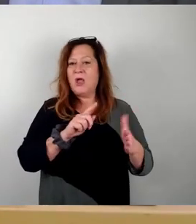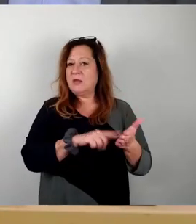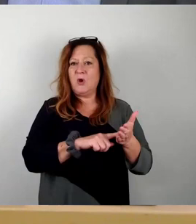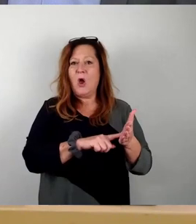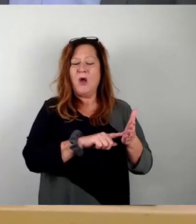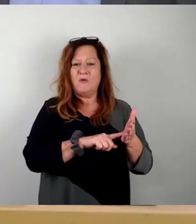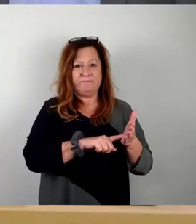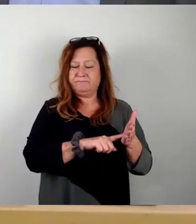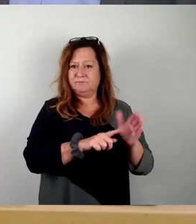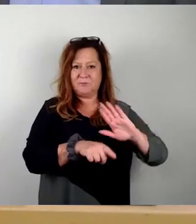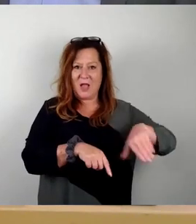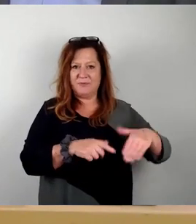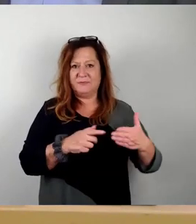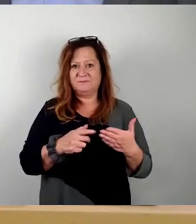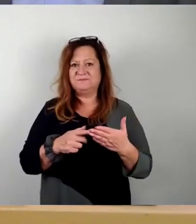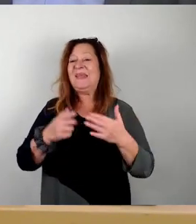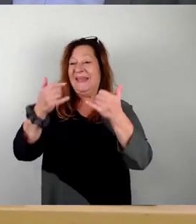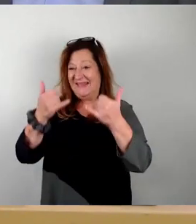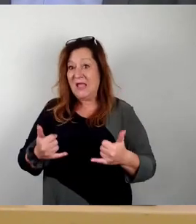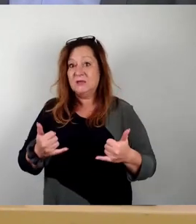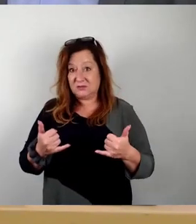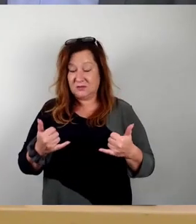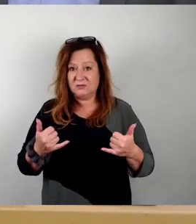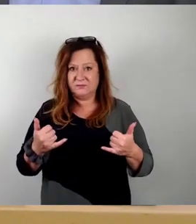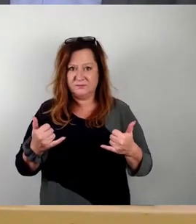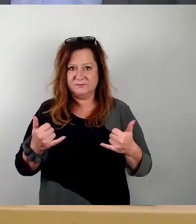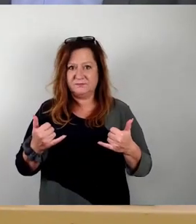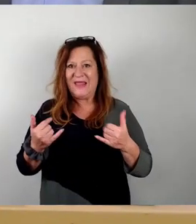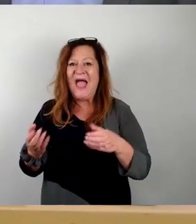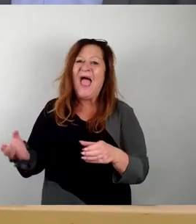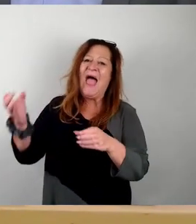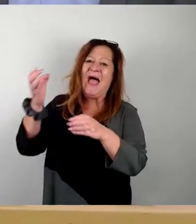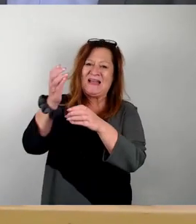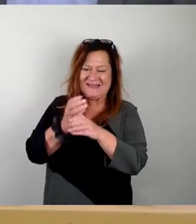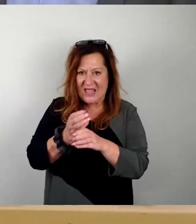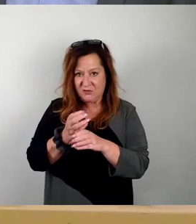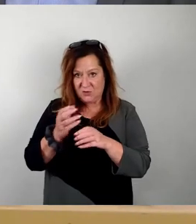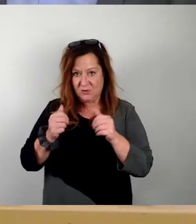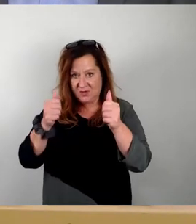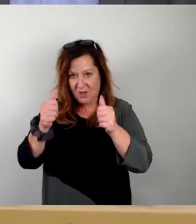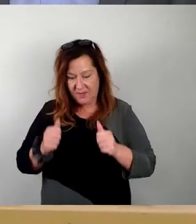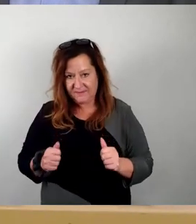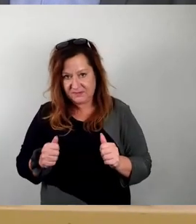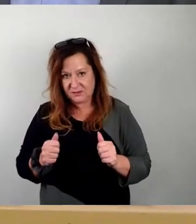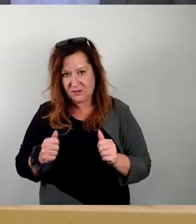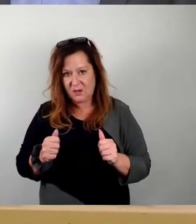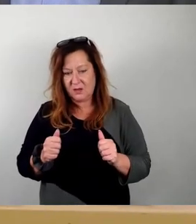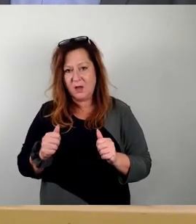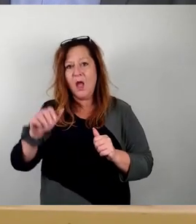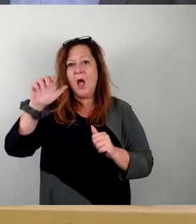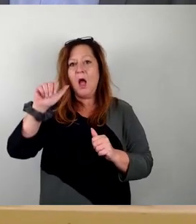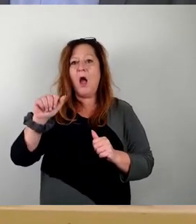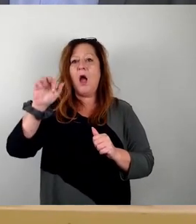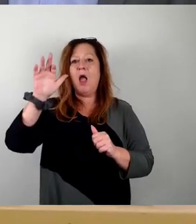Jetzt ist der Ersetzungsantrag, Freie Wähler, Freie Bürger und AfD-Fraktion zur